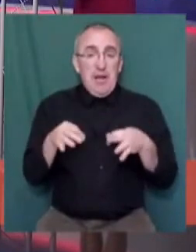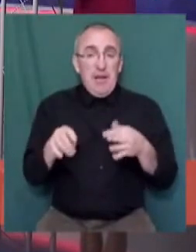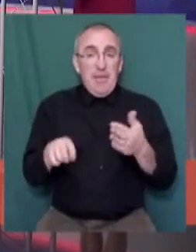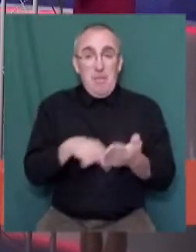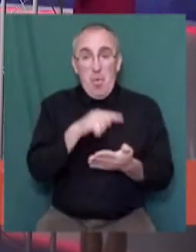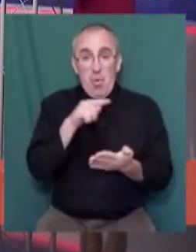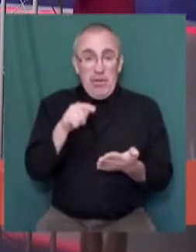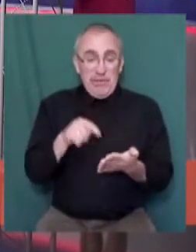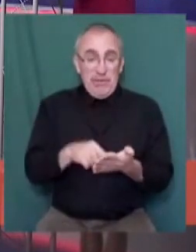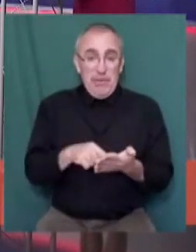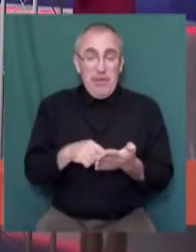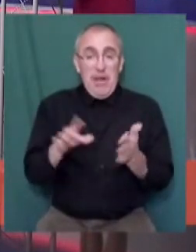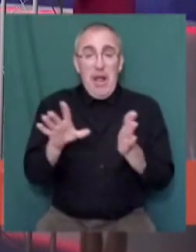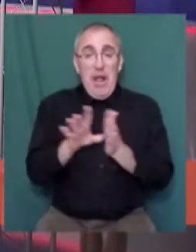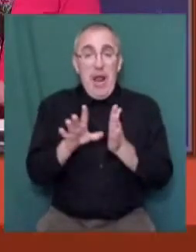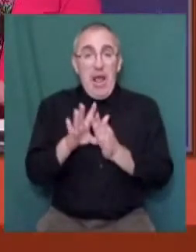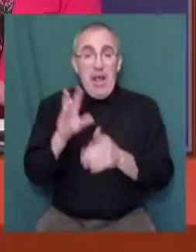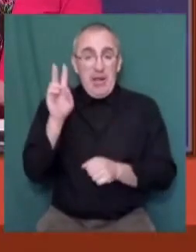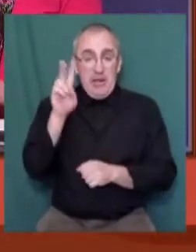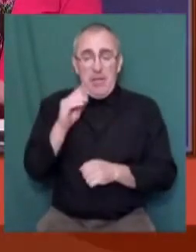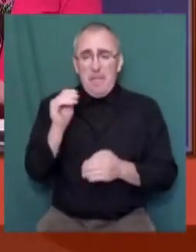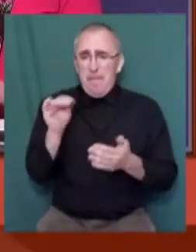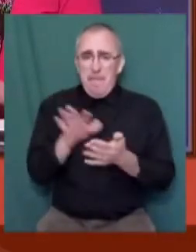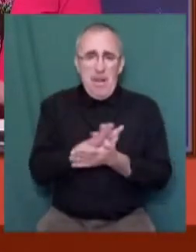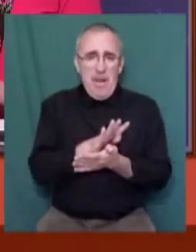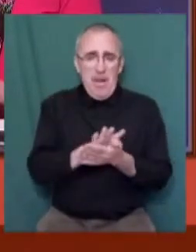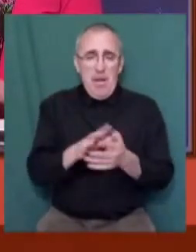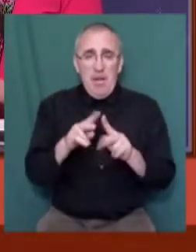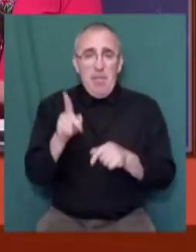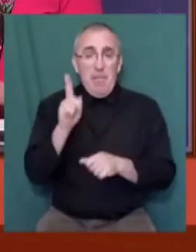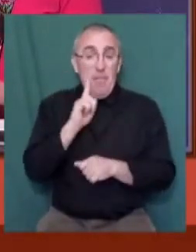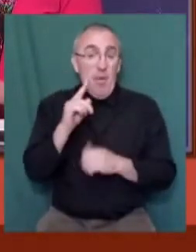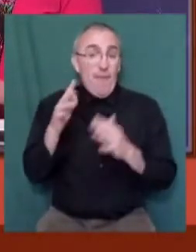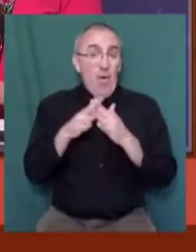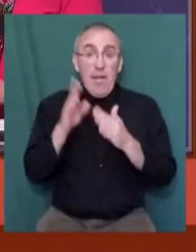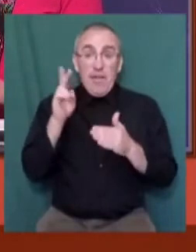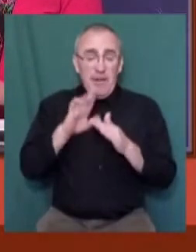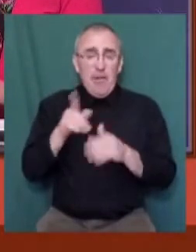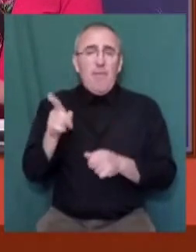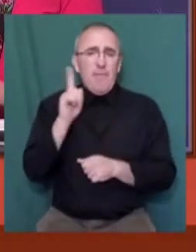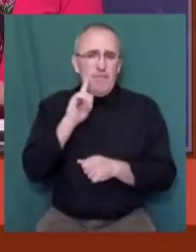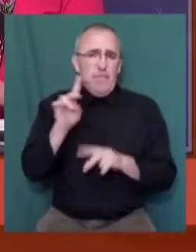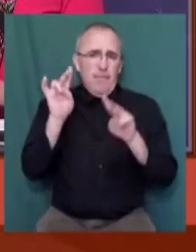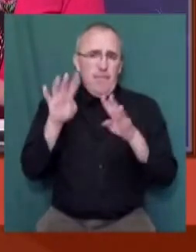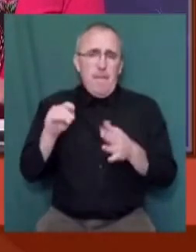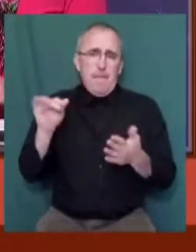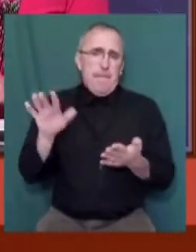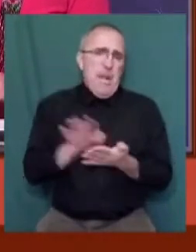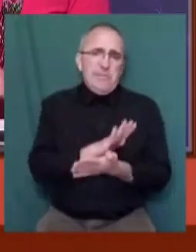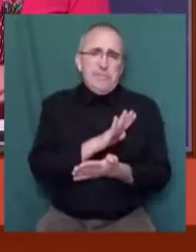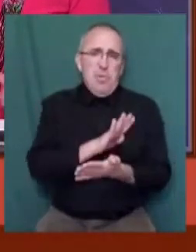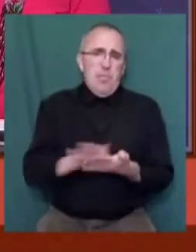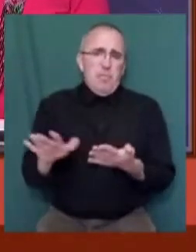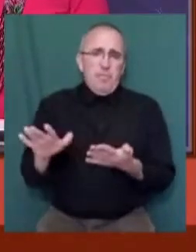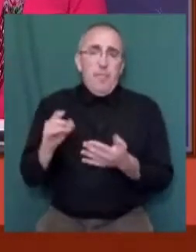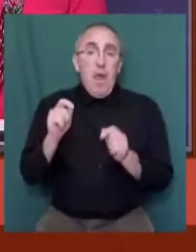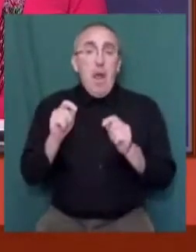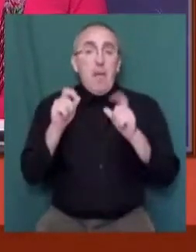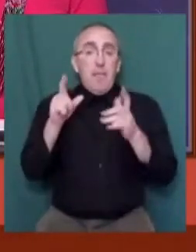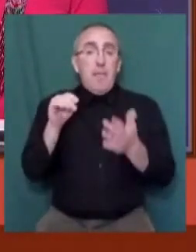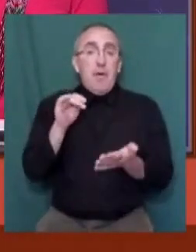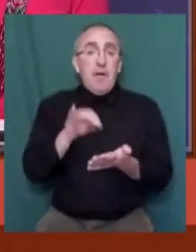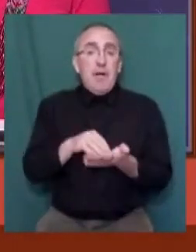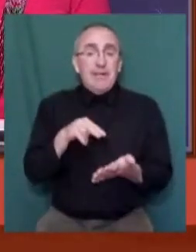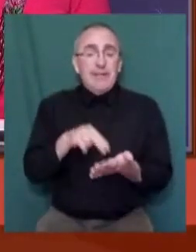електр-транспорт буде безоплатний. Так, поки війна не закінчиться, він буде безоплатний. А підвищення ціни в розмірі